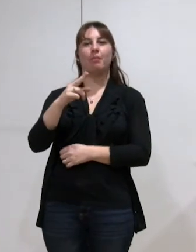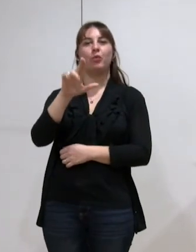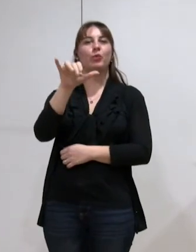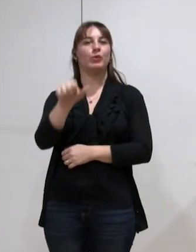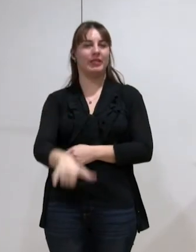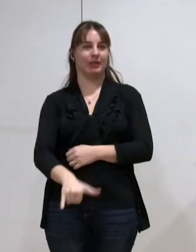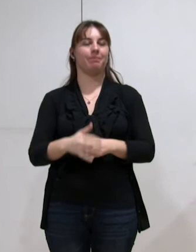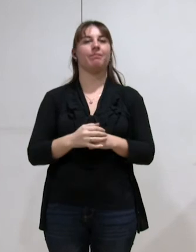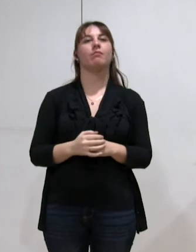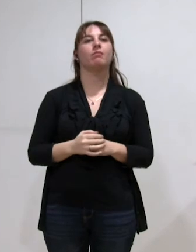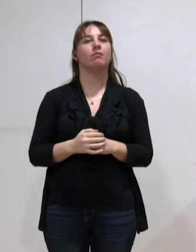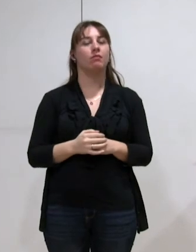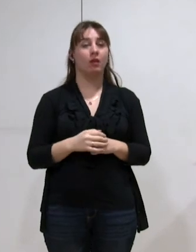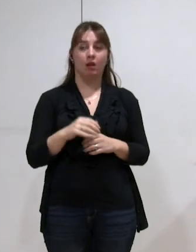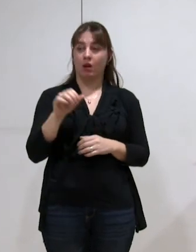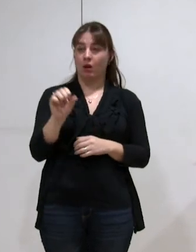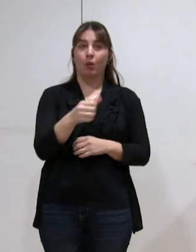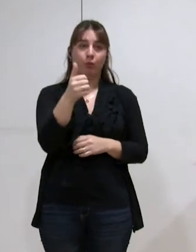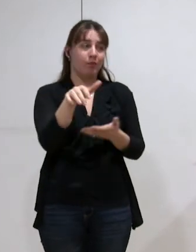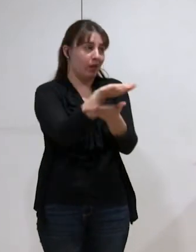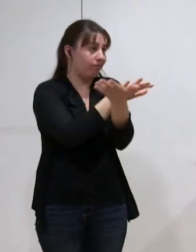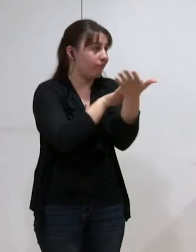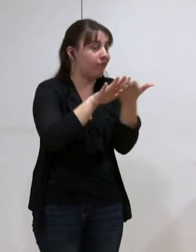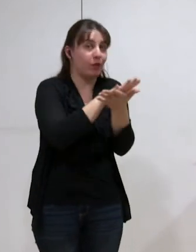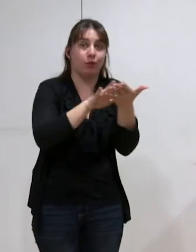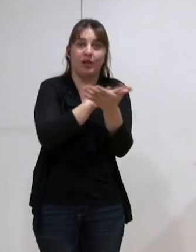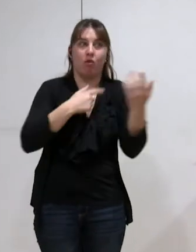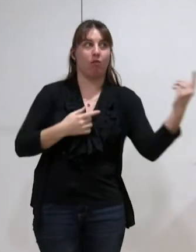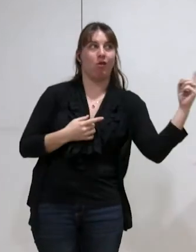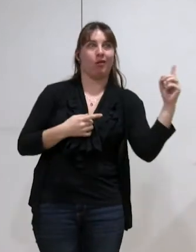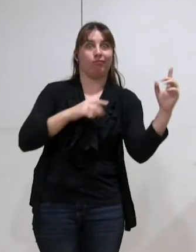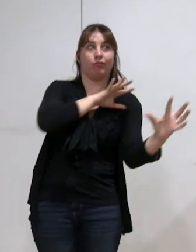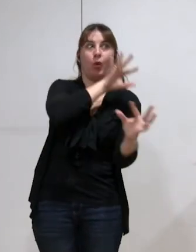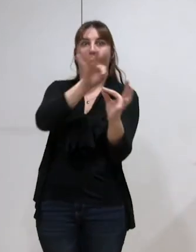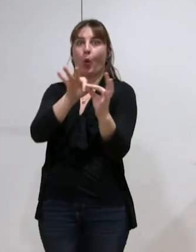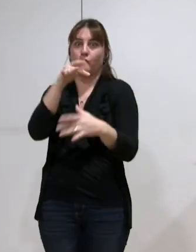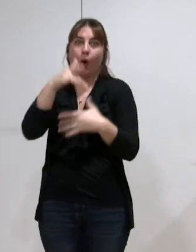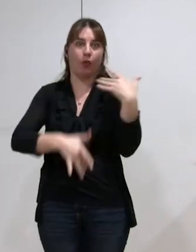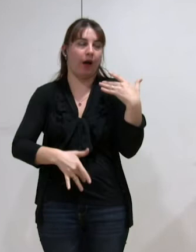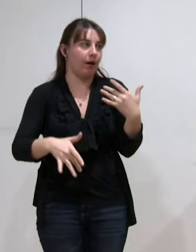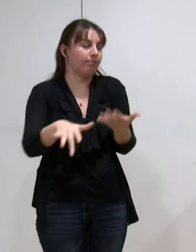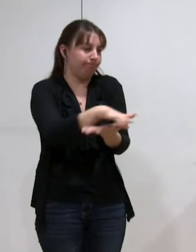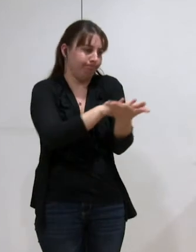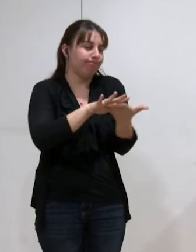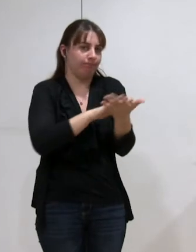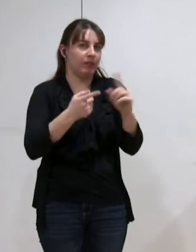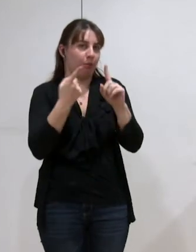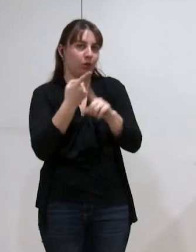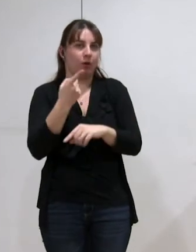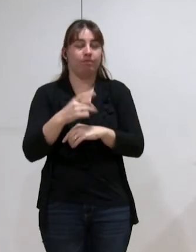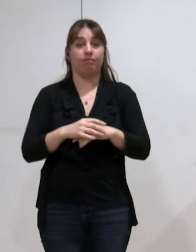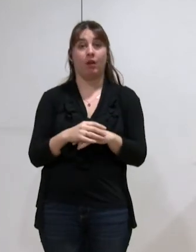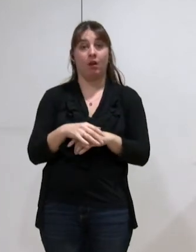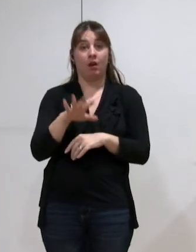D'abord, je dois vous présenter des excuses pour mon retard. J'y tiens. 40 minutes